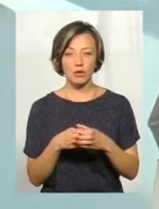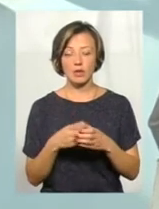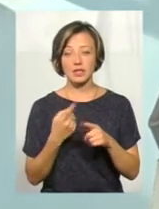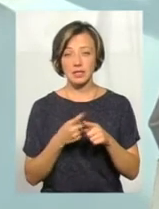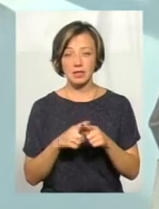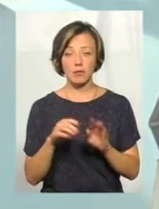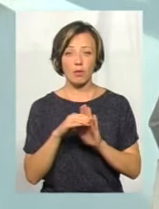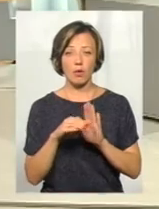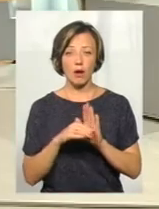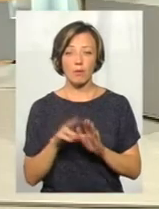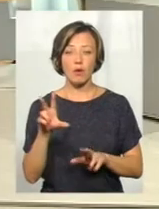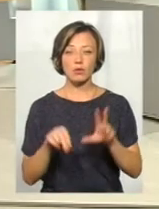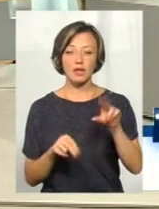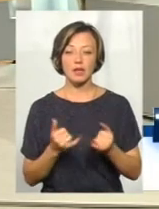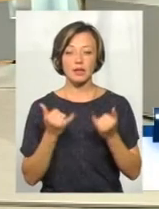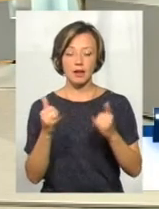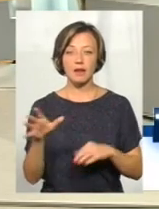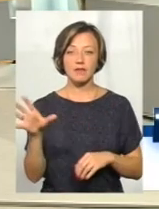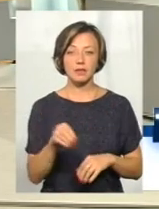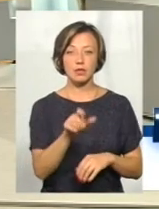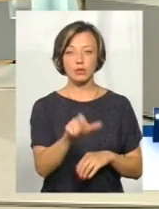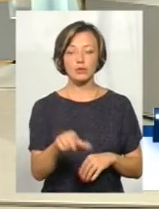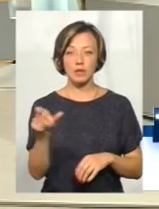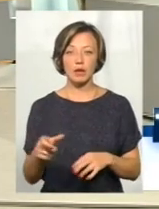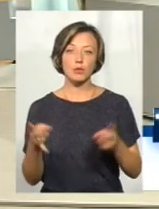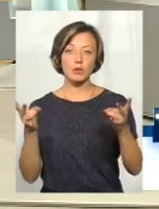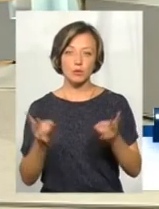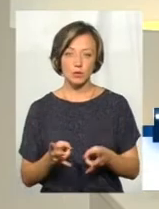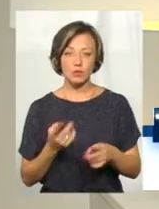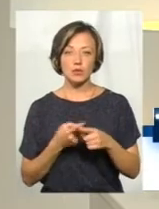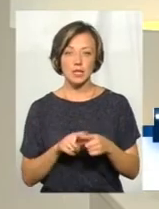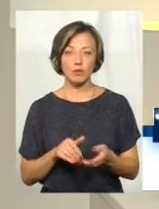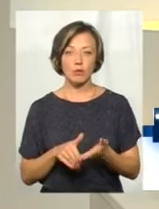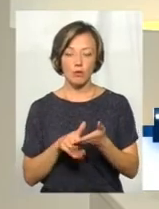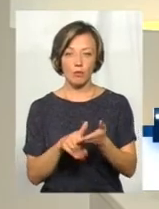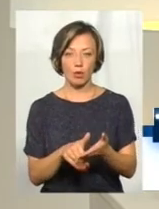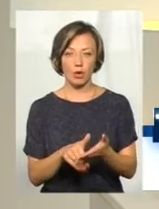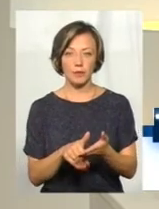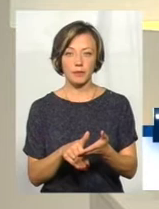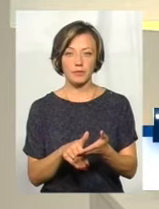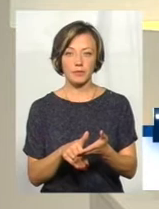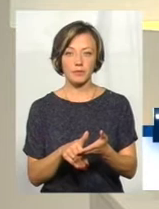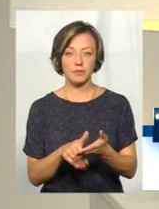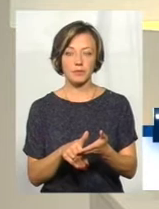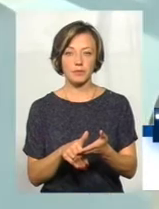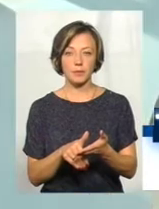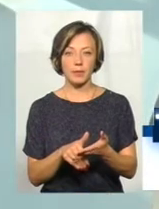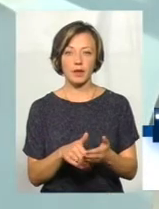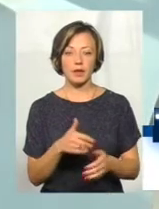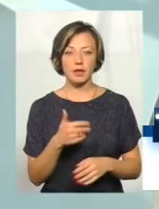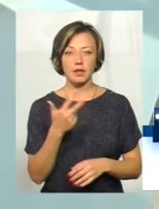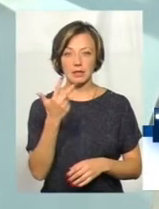розрахована для всіх пацієнтів, які потребують цієї допомоги. Це три